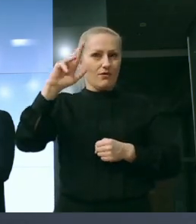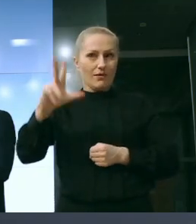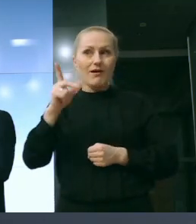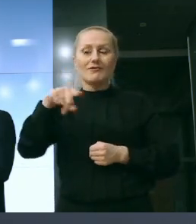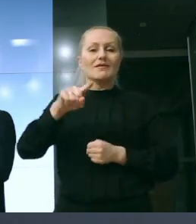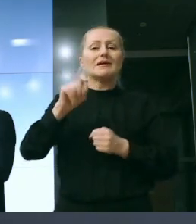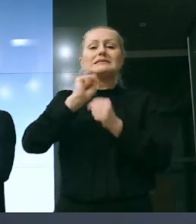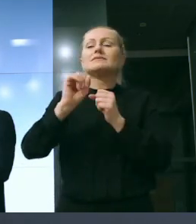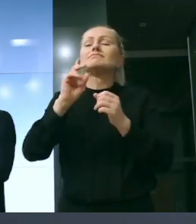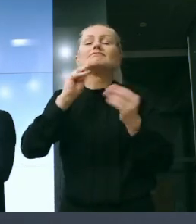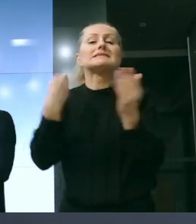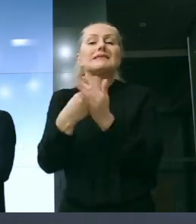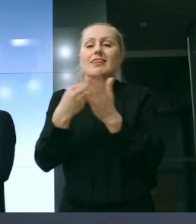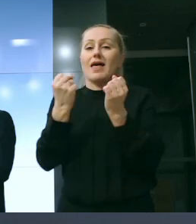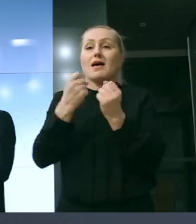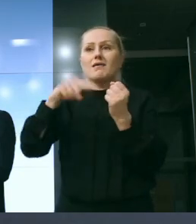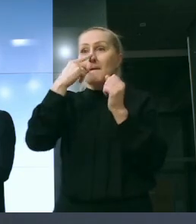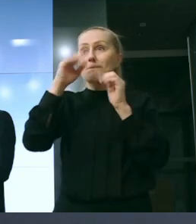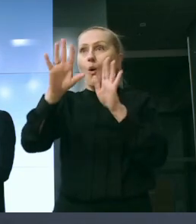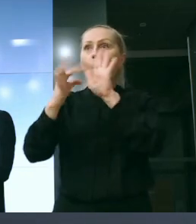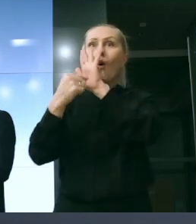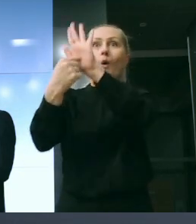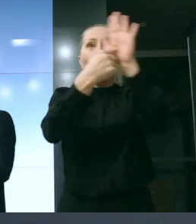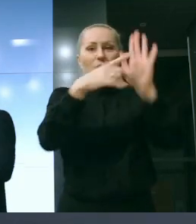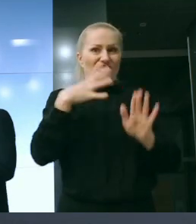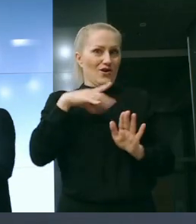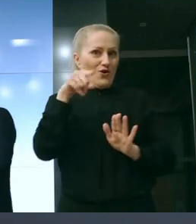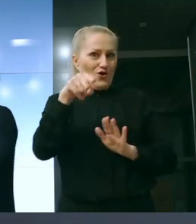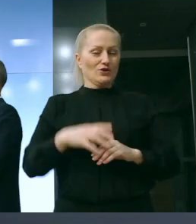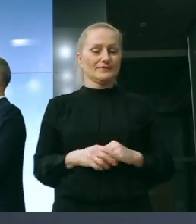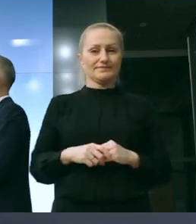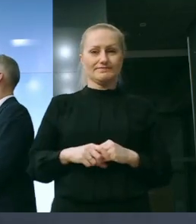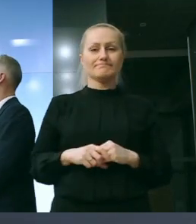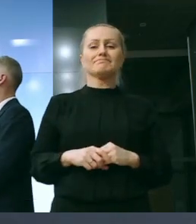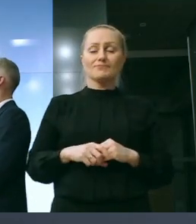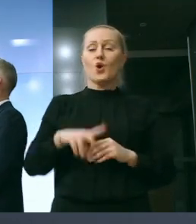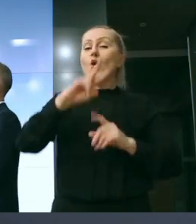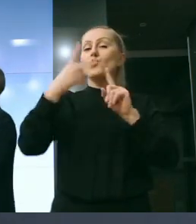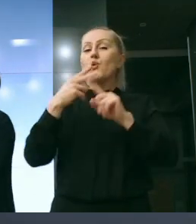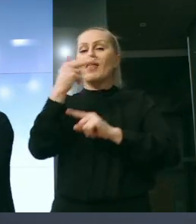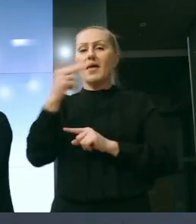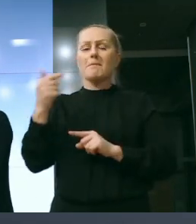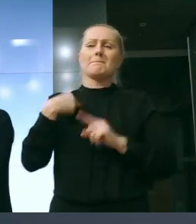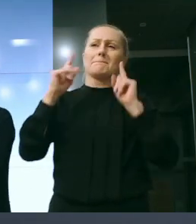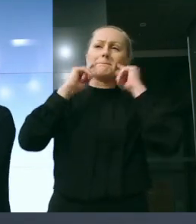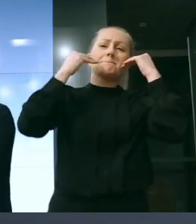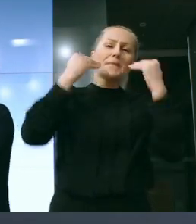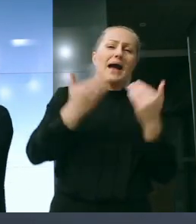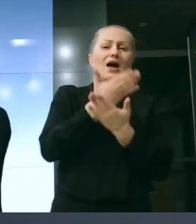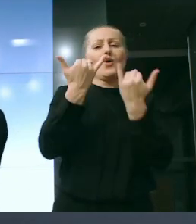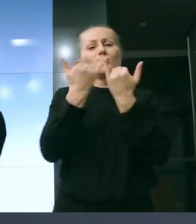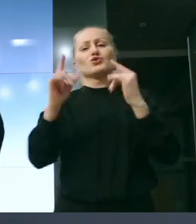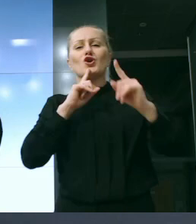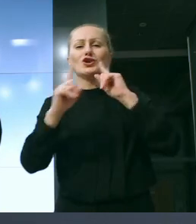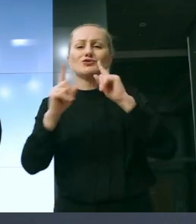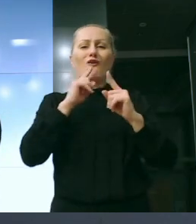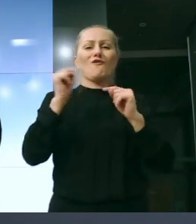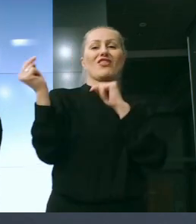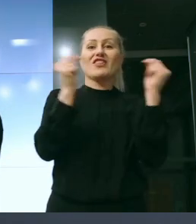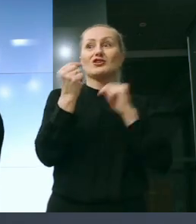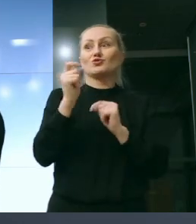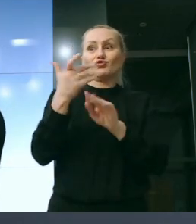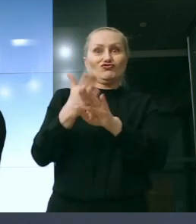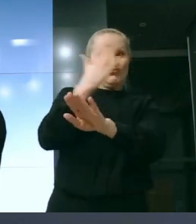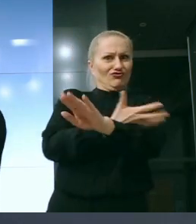warto wskazywać. A druga informacja jest taka i to też jestem bardzo wdzięczna różnym rozmowom i dyskusjom, które miały miejsce wcześniej.